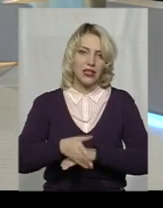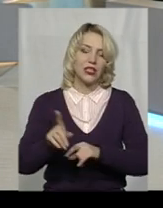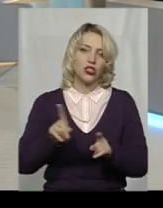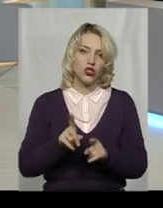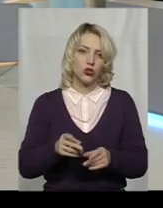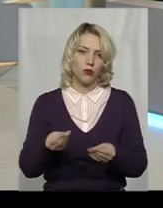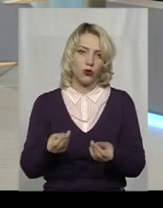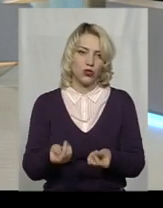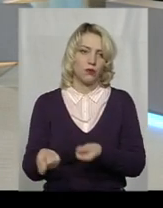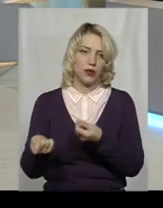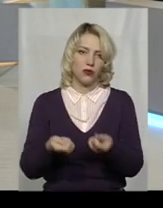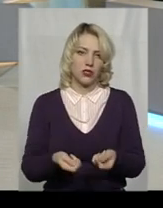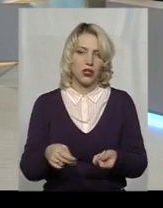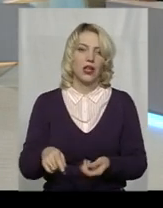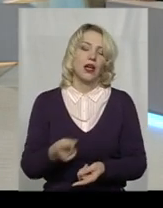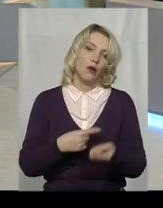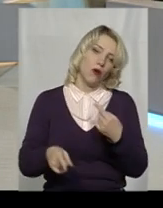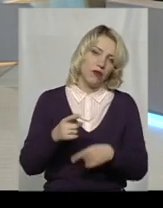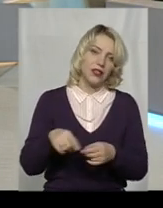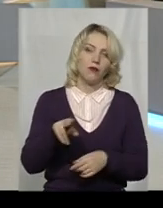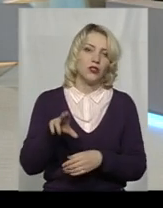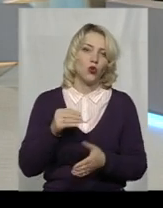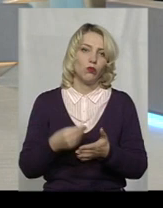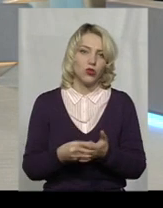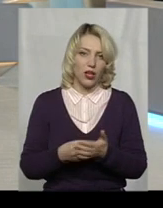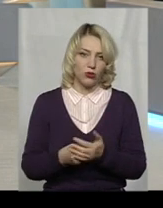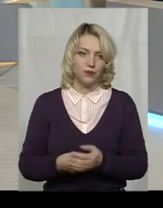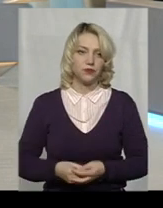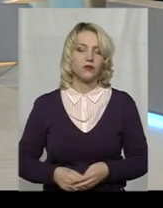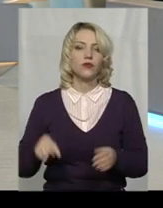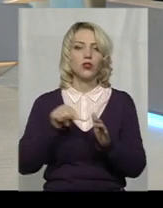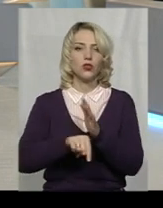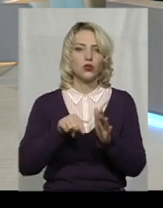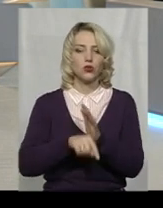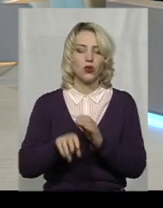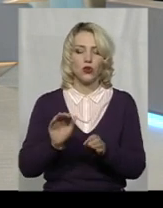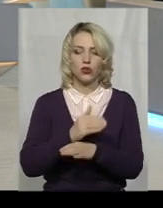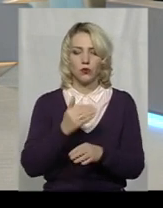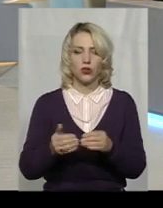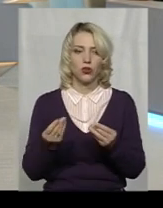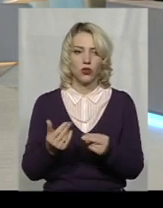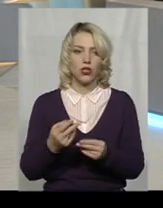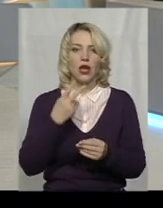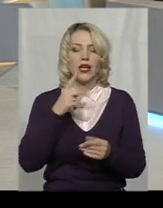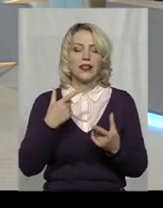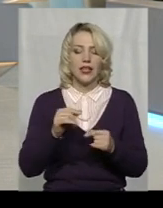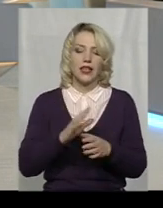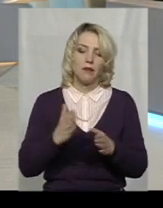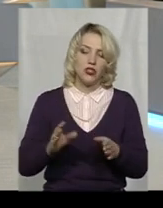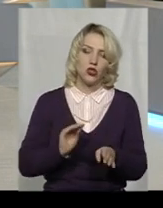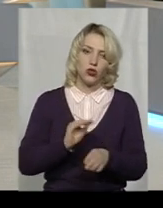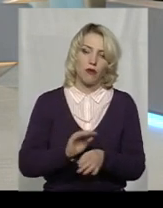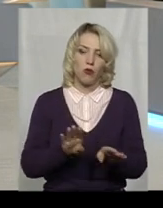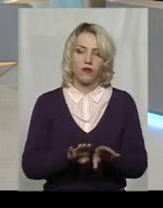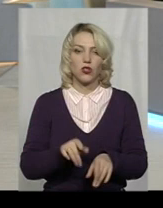приносили доходу. Дякую. Стосовно розподілу коштів, дивлюсь, найбільше додалось, в порівнянні з цим